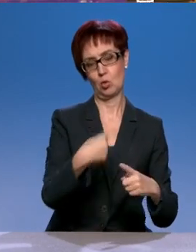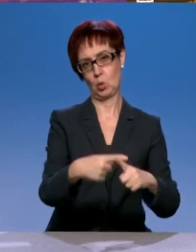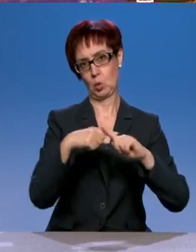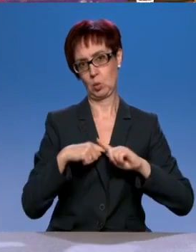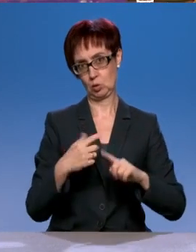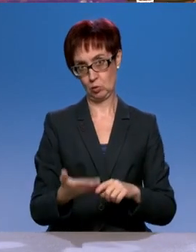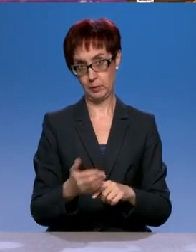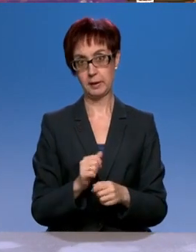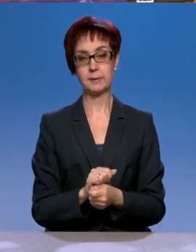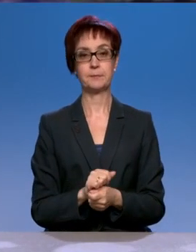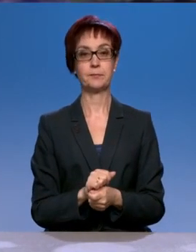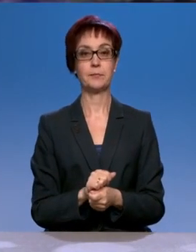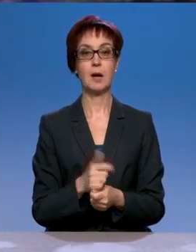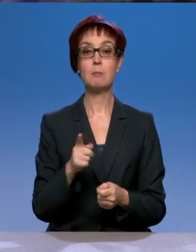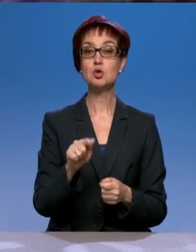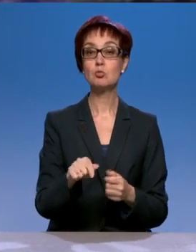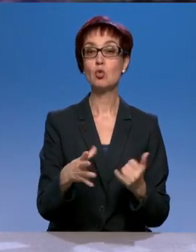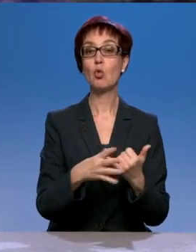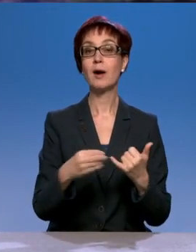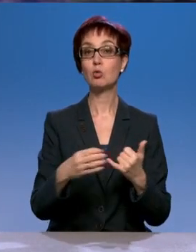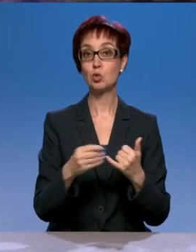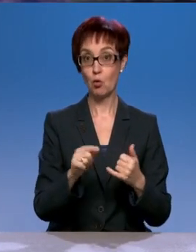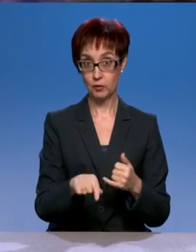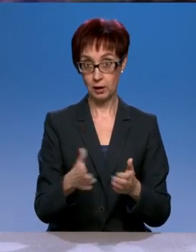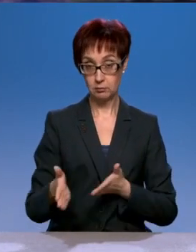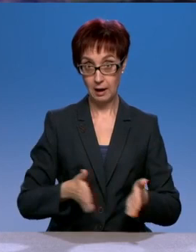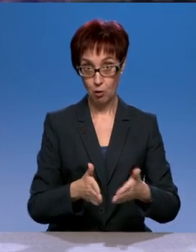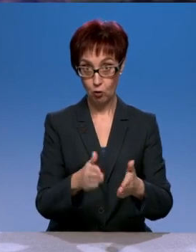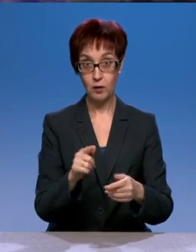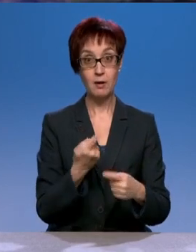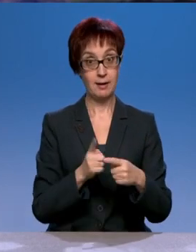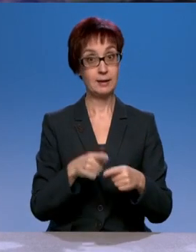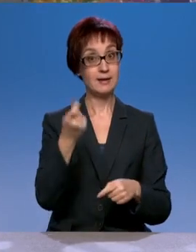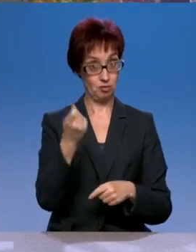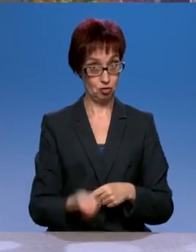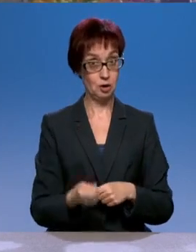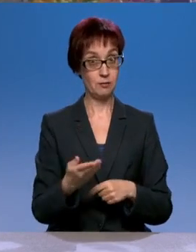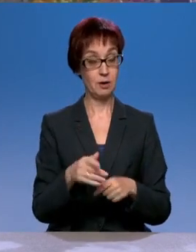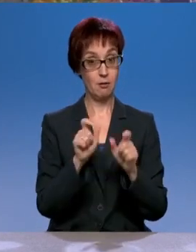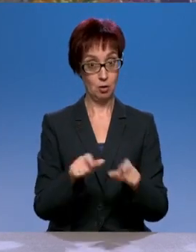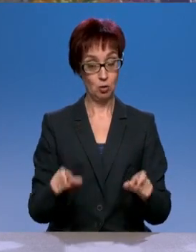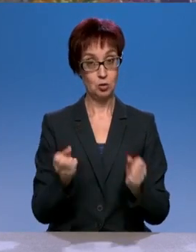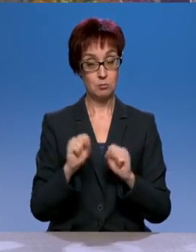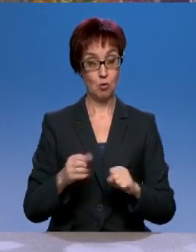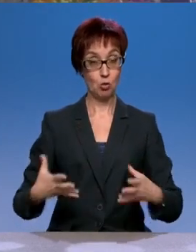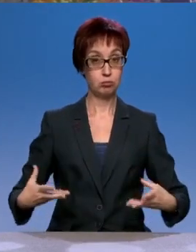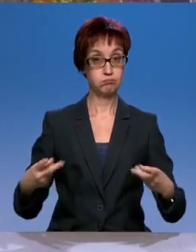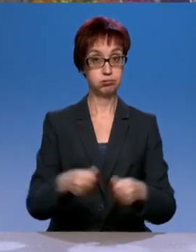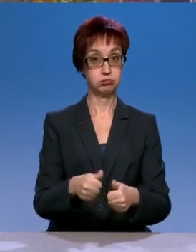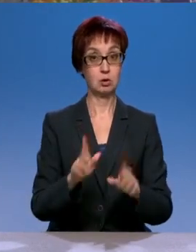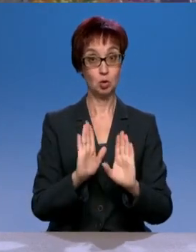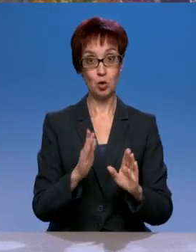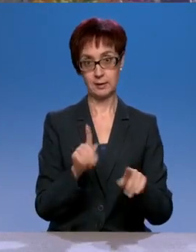дачных поселков. Потому что это дешевле, люди могут сброситься вот только на это. А вот на таких участках откуда она берется? Почему нельзя положить там